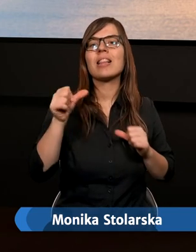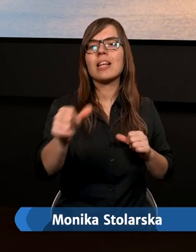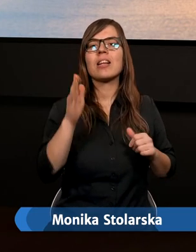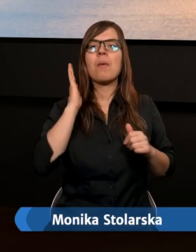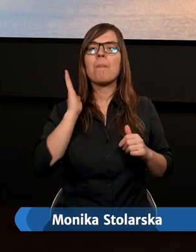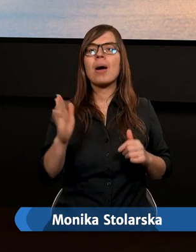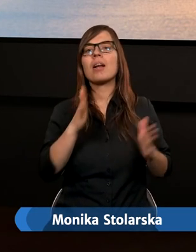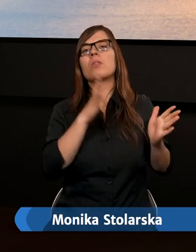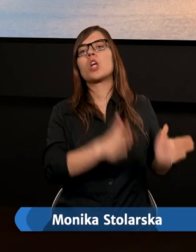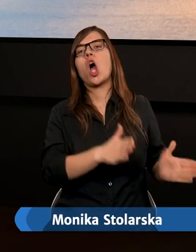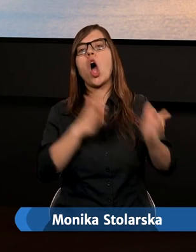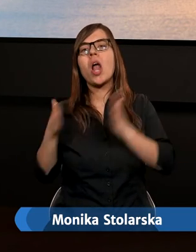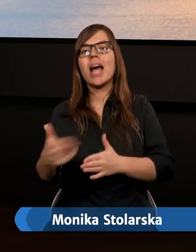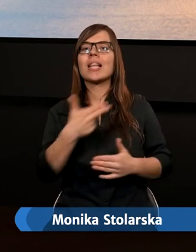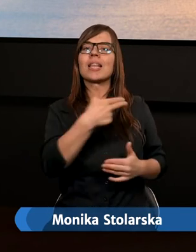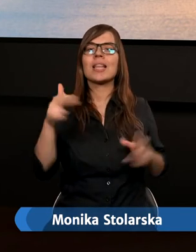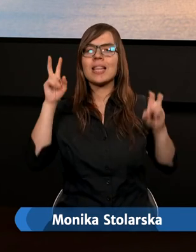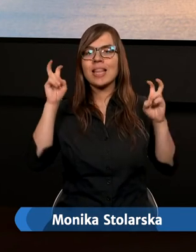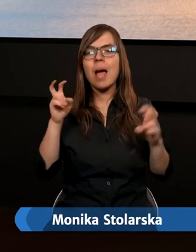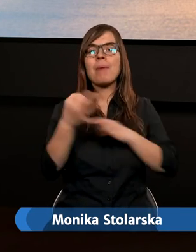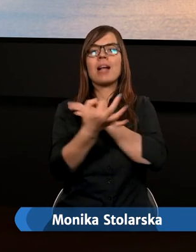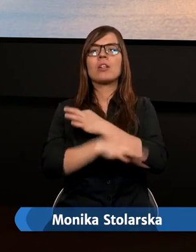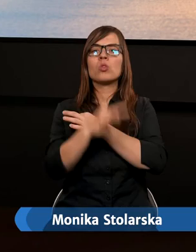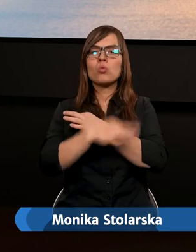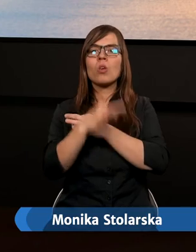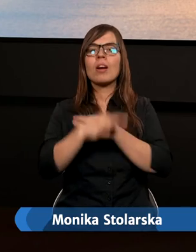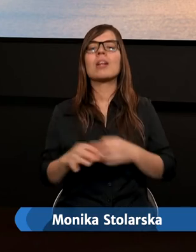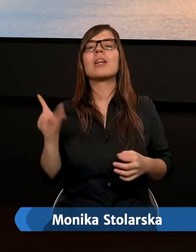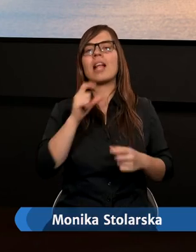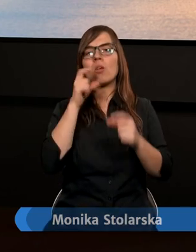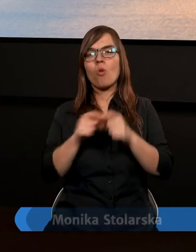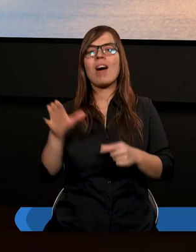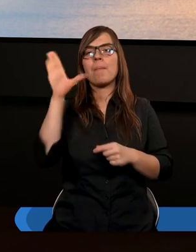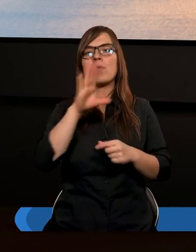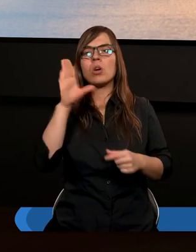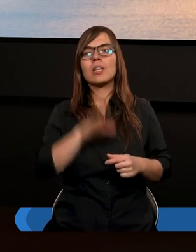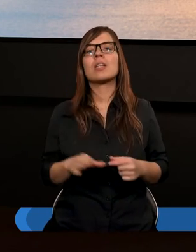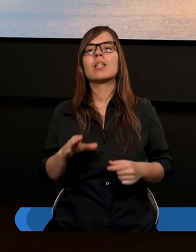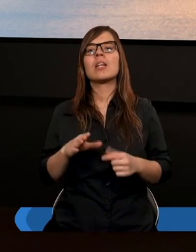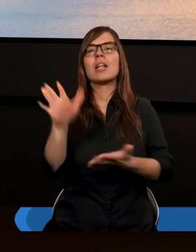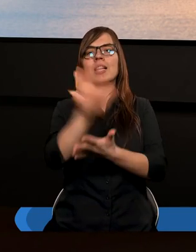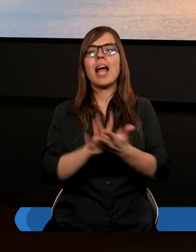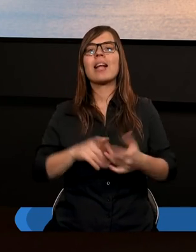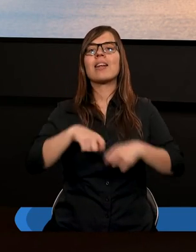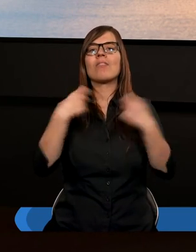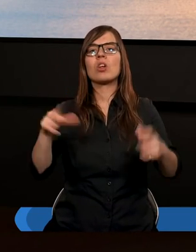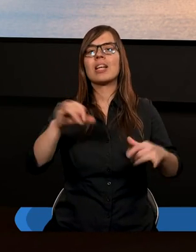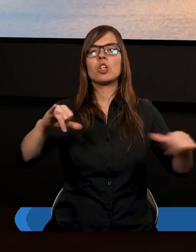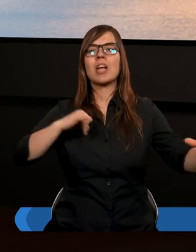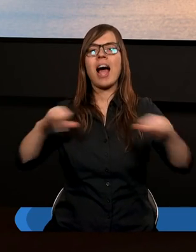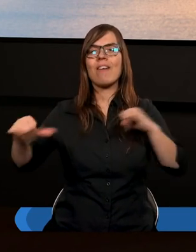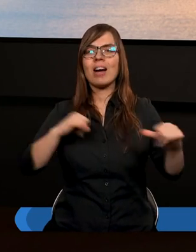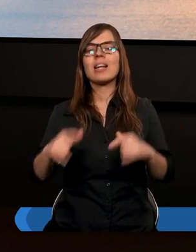będziemy kolejny temat studiowali ze Słowa Bożego też związany z